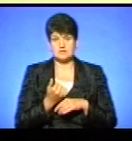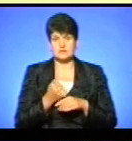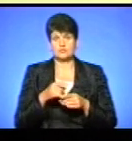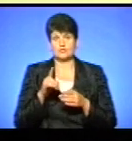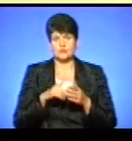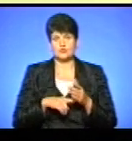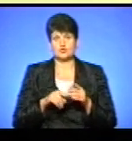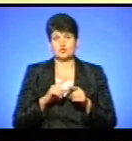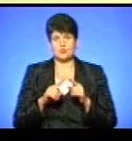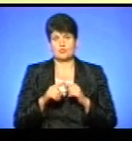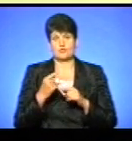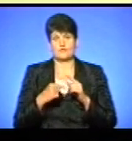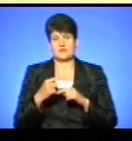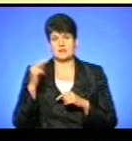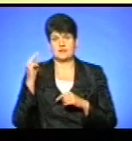скоро повернуся до навчання.